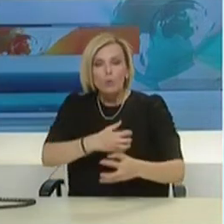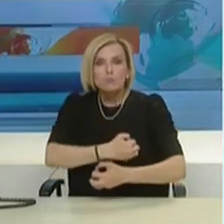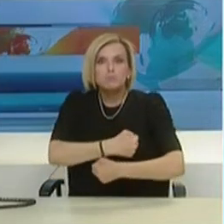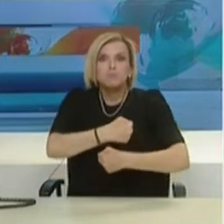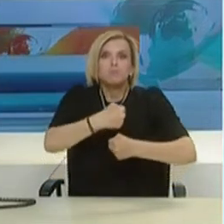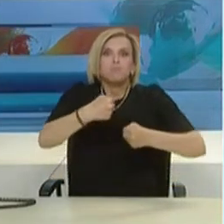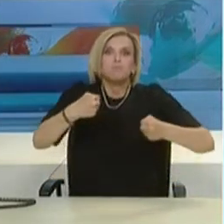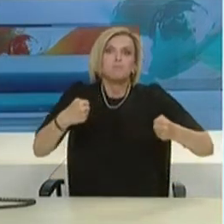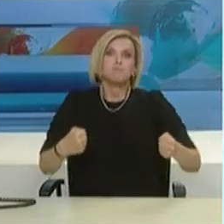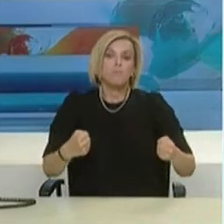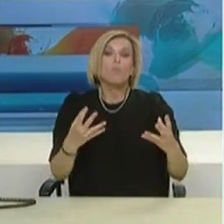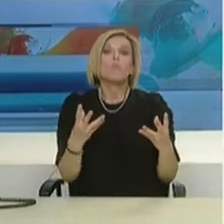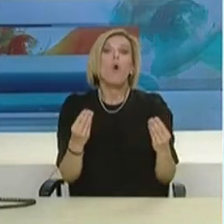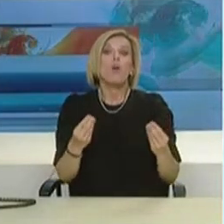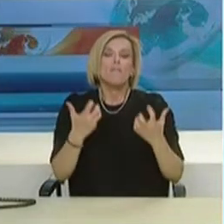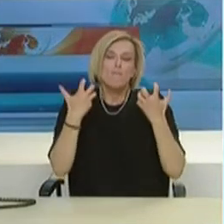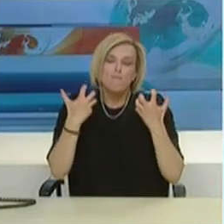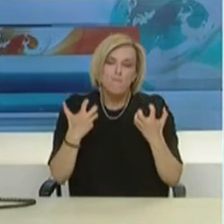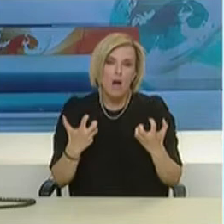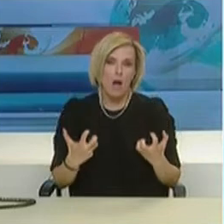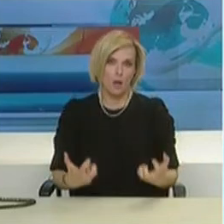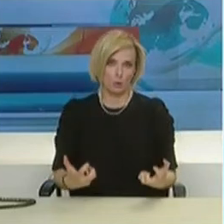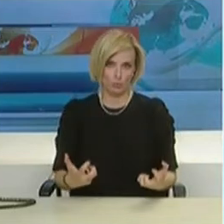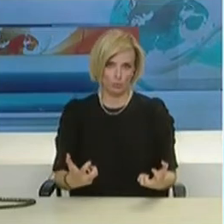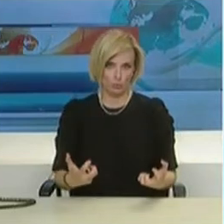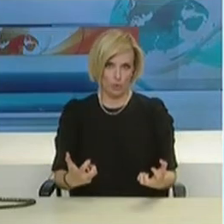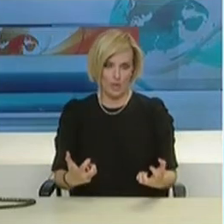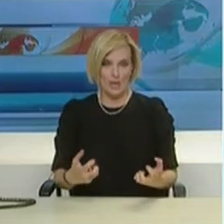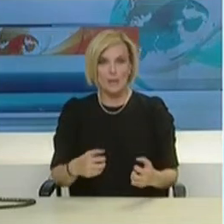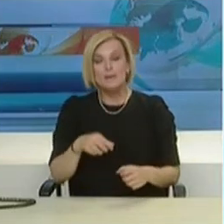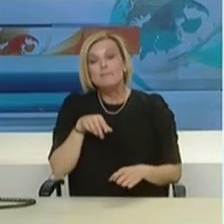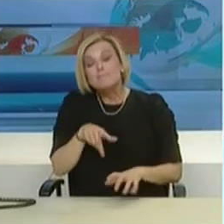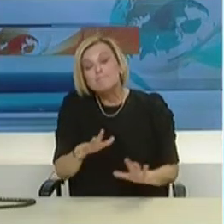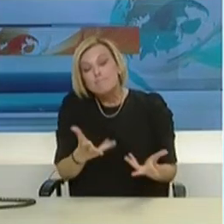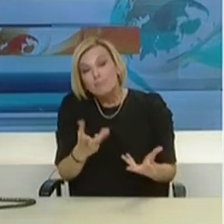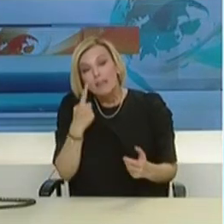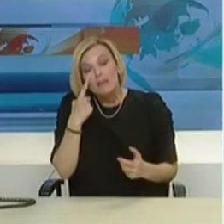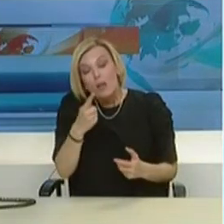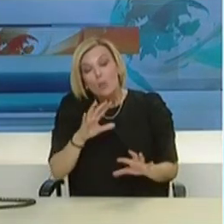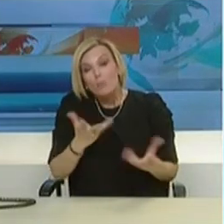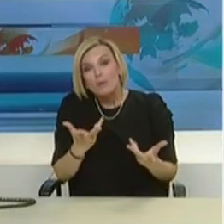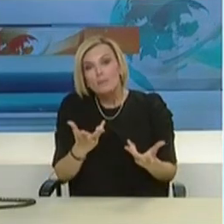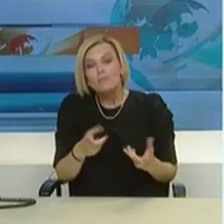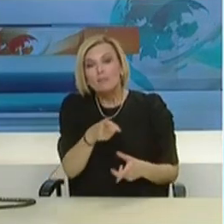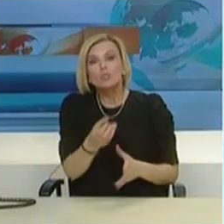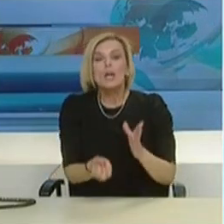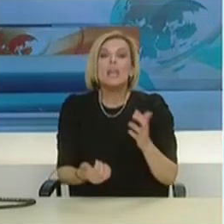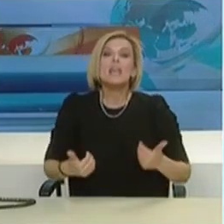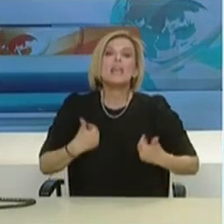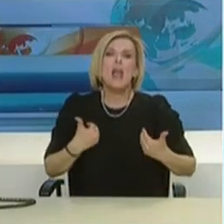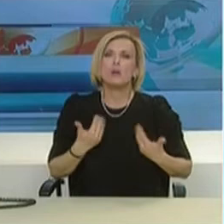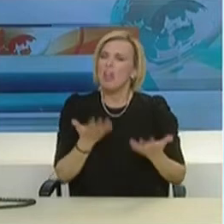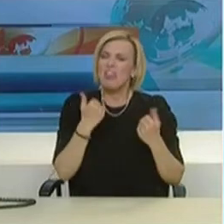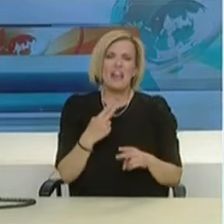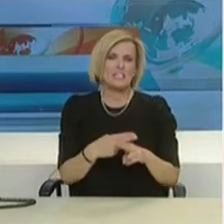την γρήπη και δεν έχει ανακοινωθεί ευραίως ως παράγοντας κινδύνο για αυτή τη νέα νόσο. Είναι νέος, δεν